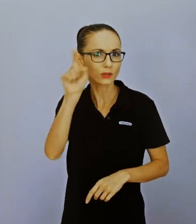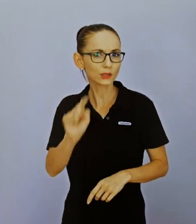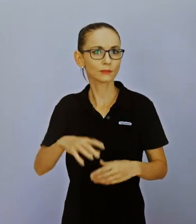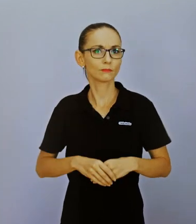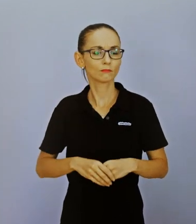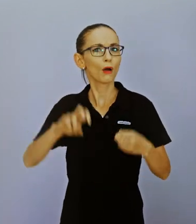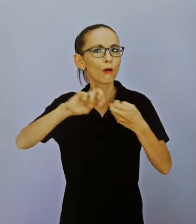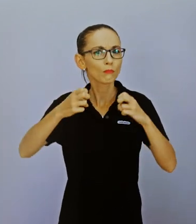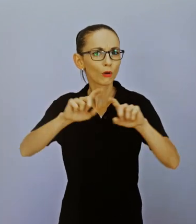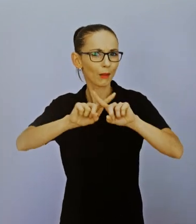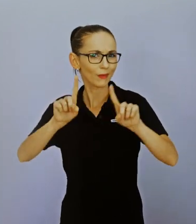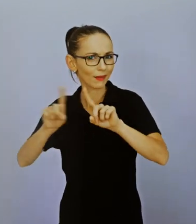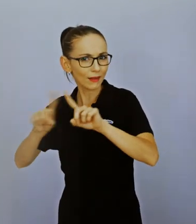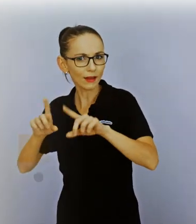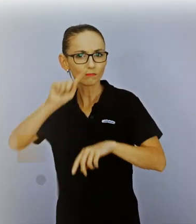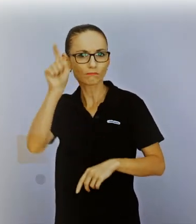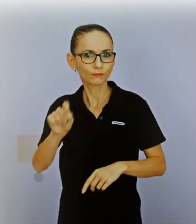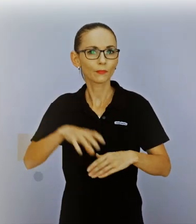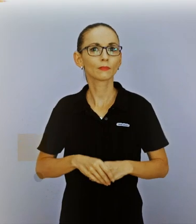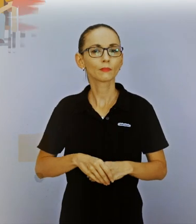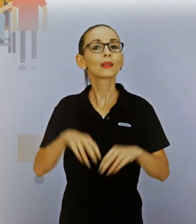Aj to sa dozviete v novom vlogu.